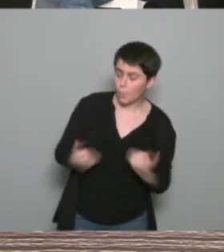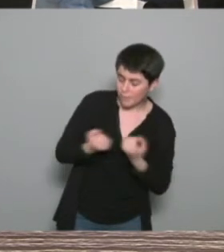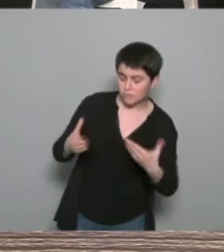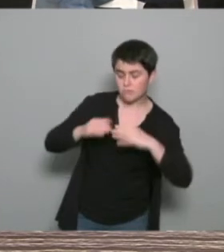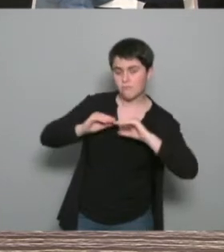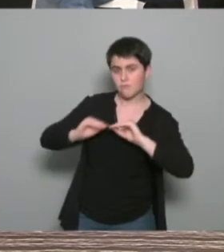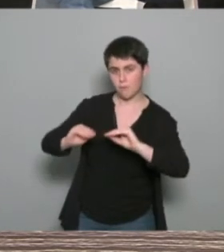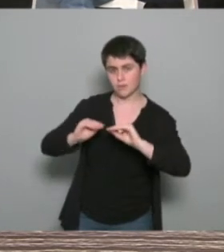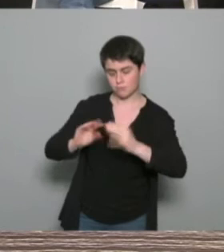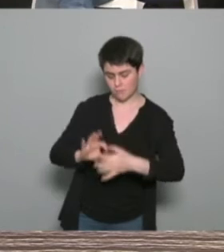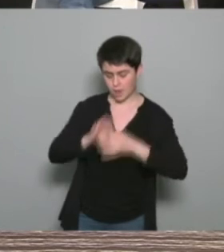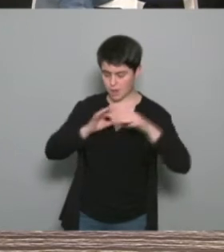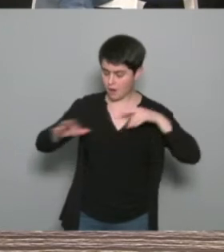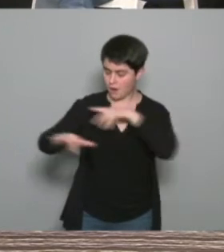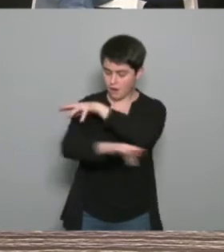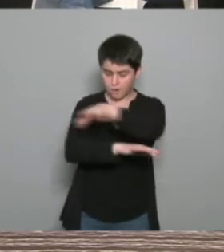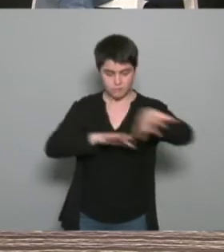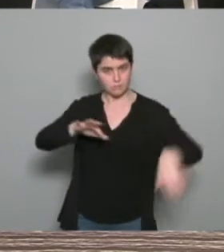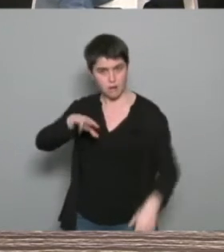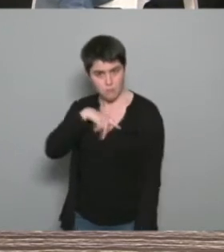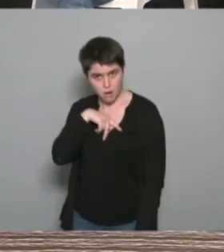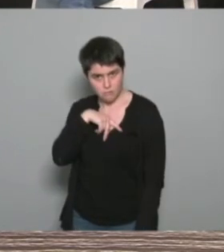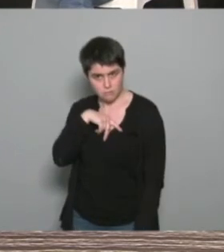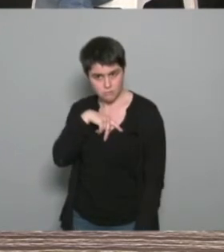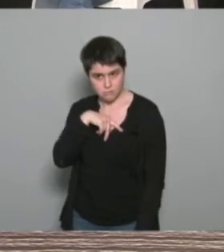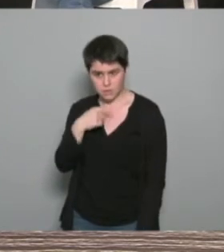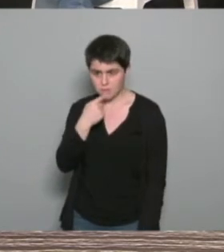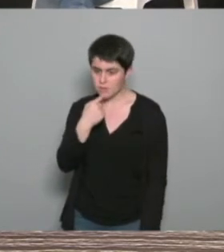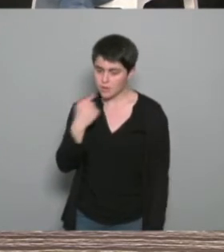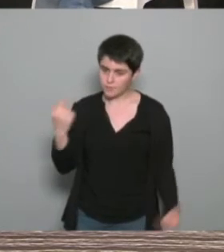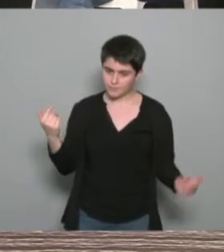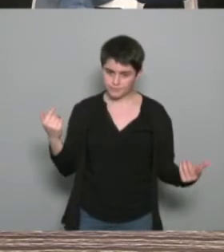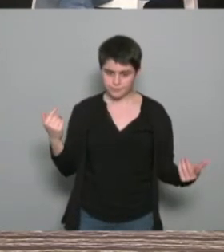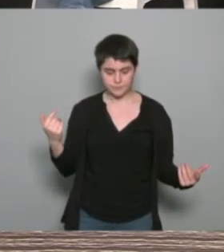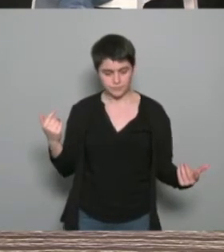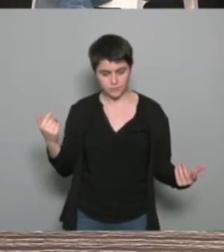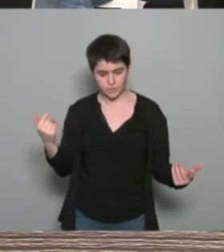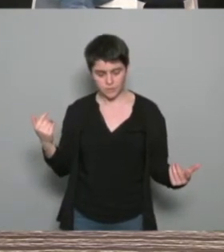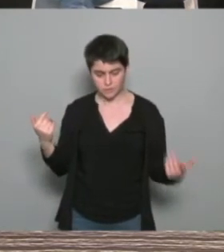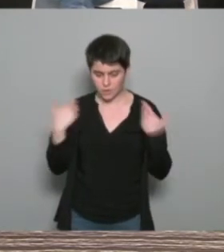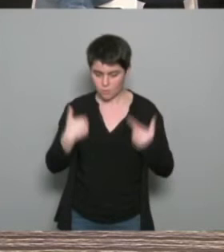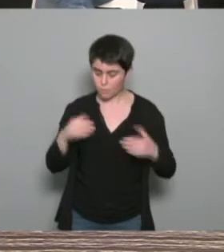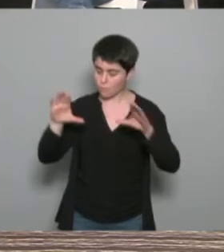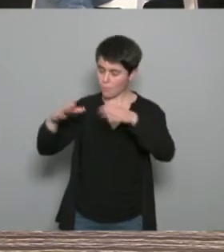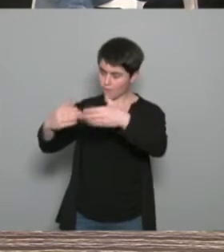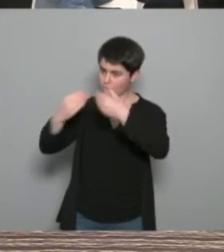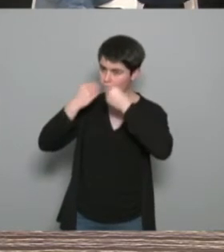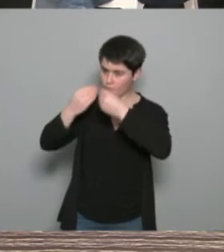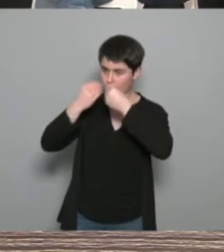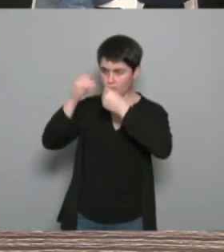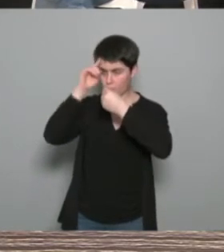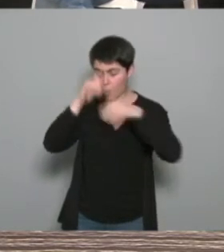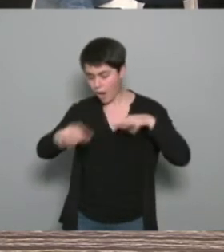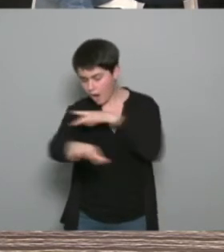dans lequel je vais évoluer et donc je vais me former pour m'adapter justement comme disait M. Bourdon à cet